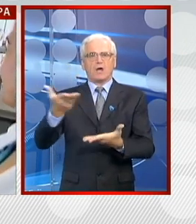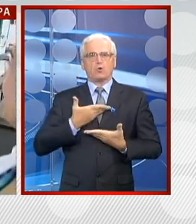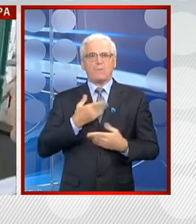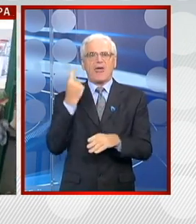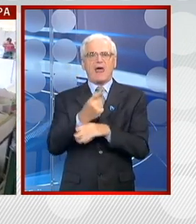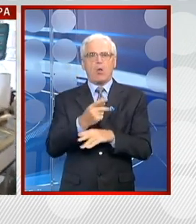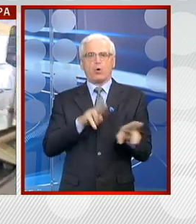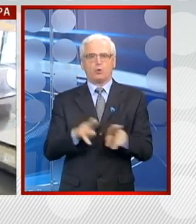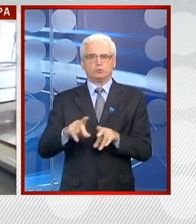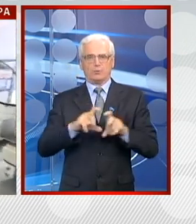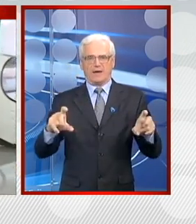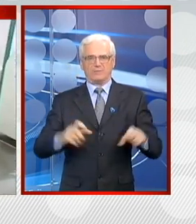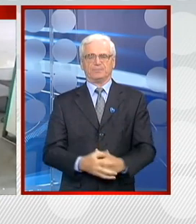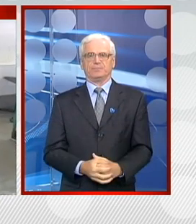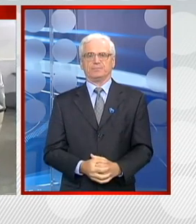će nalog suda.